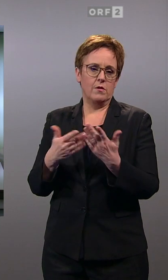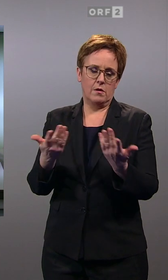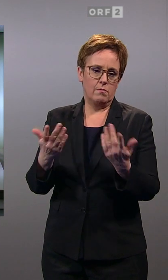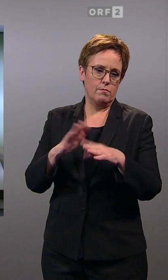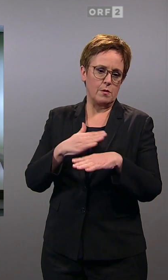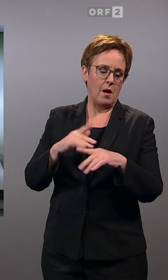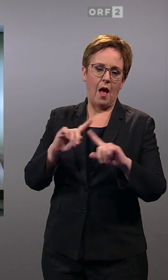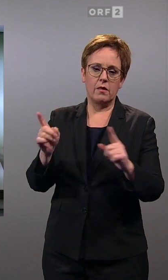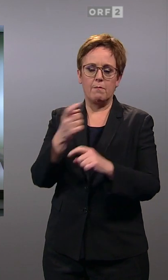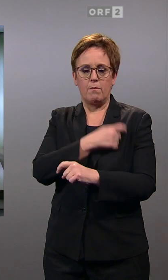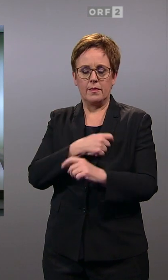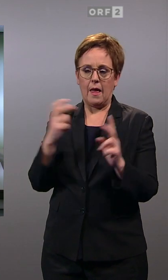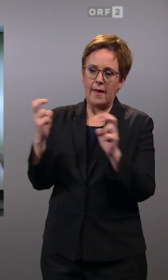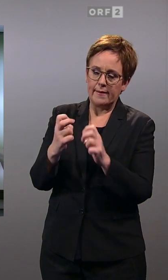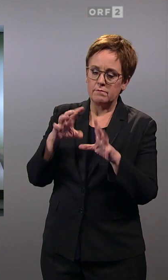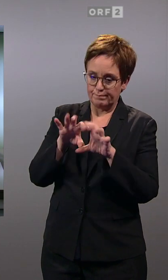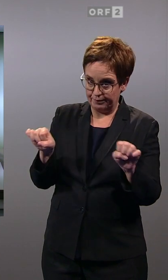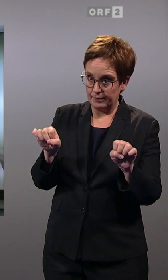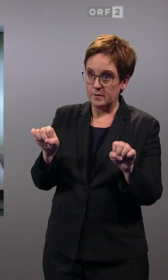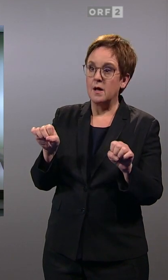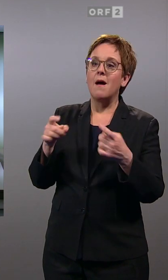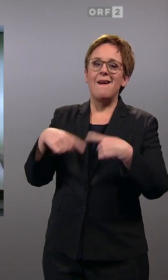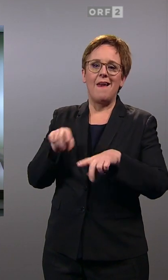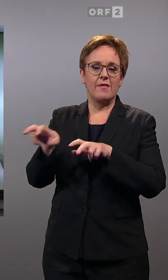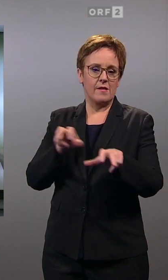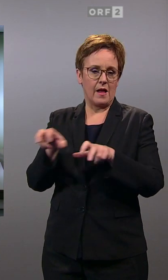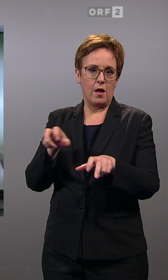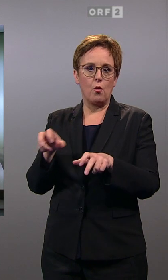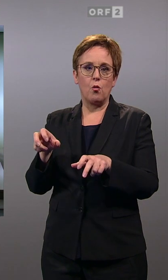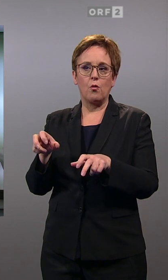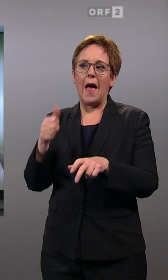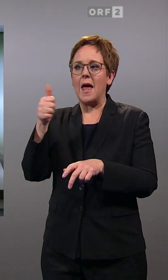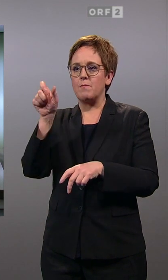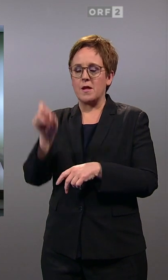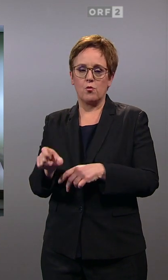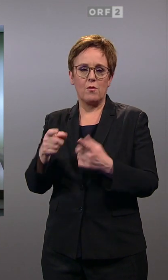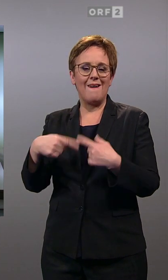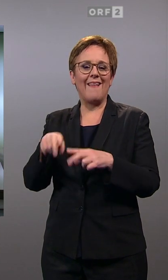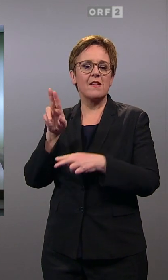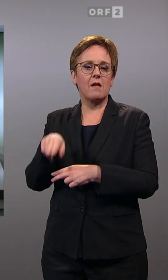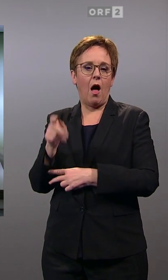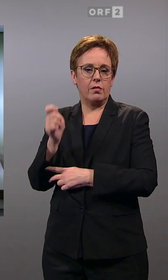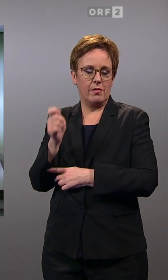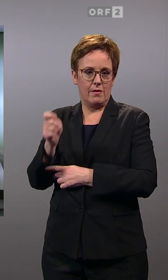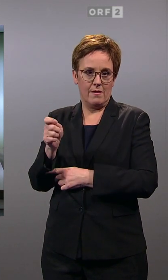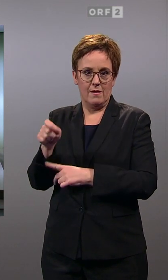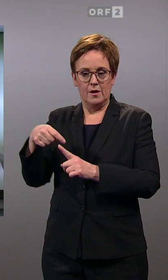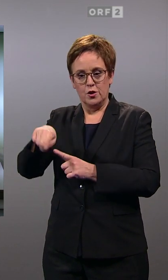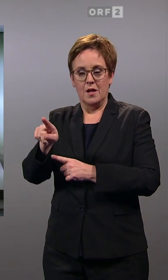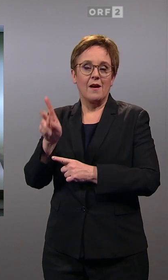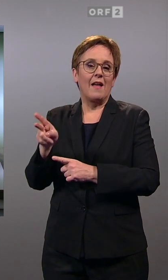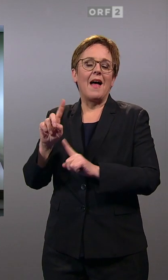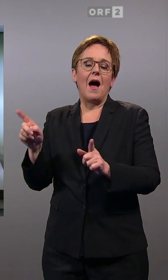zusammenzureden, die in der Landesregierung einen Landesrat nominieren können,